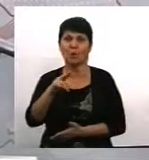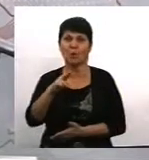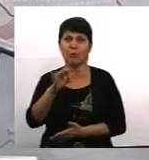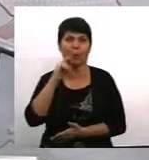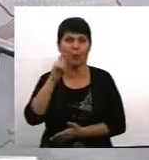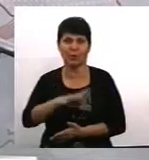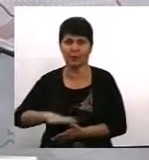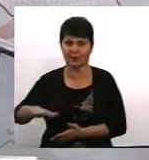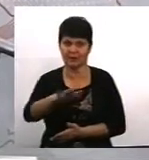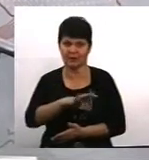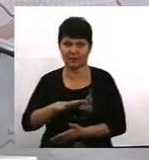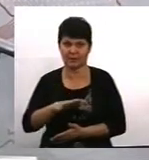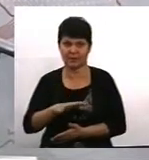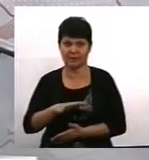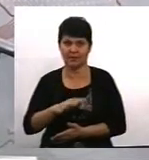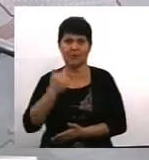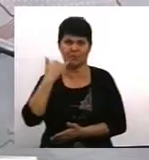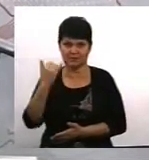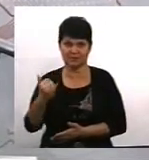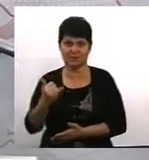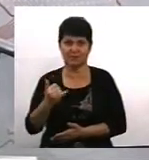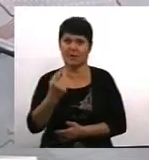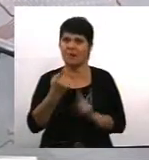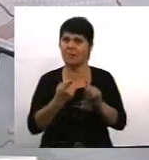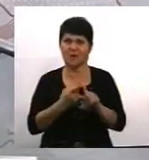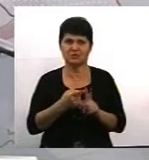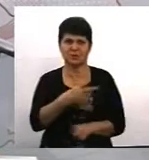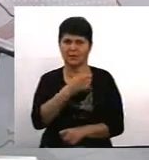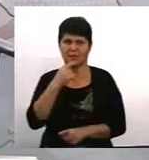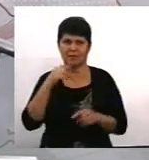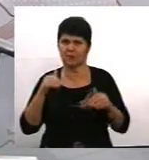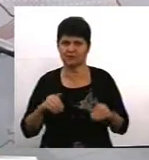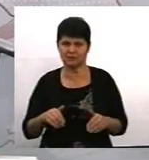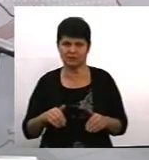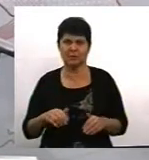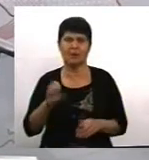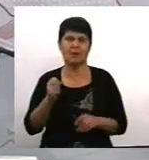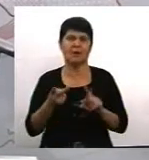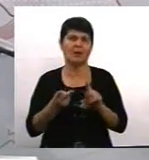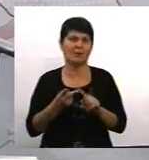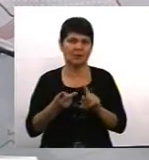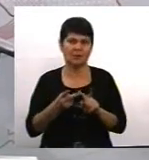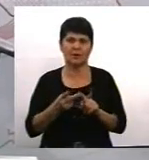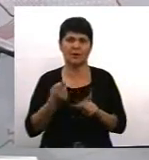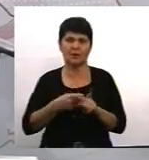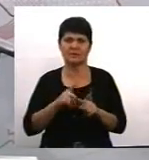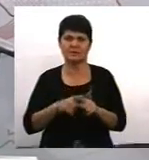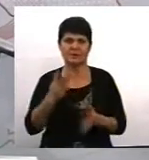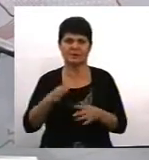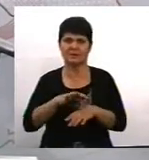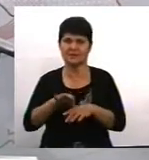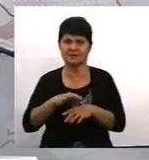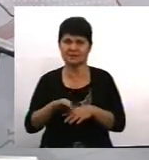Але саме перший пункт – просто не мовчати і пам'ятати, що насильство – це колесо. Якщо воно вже запущено, то воно